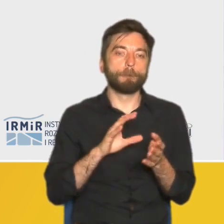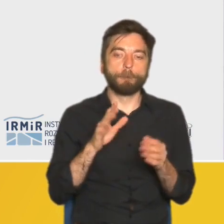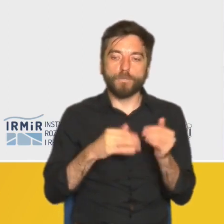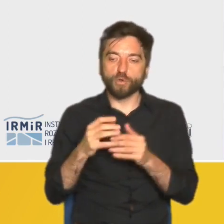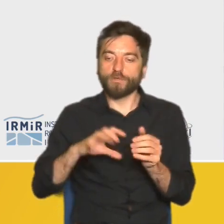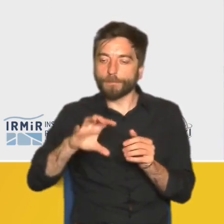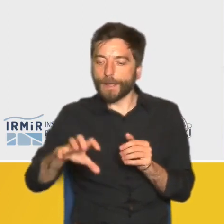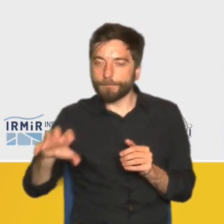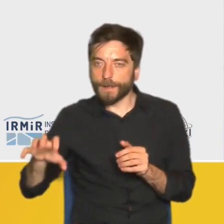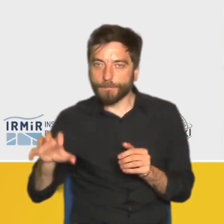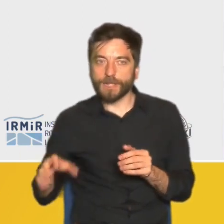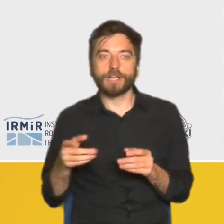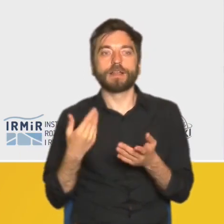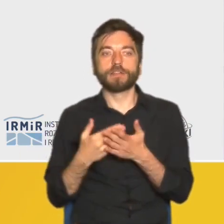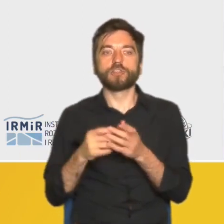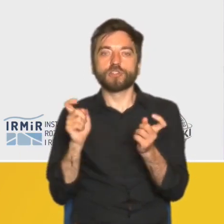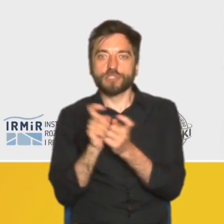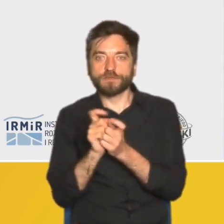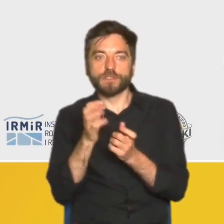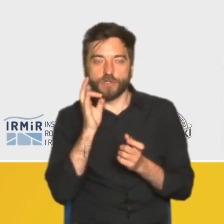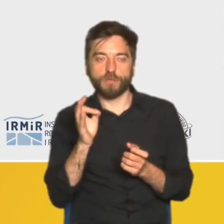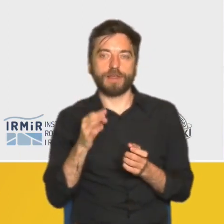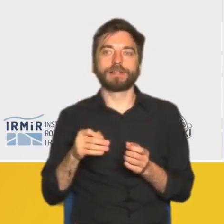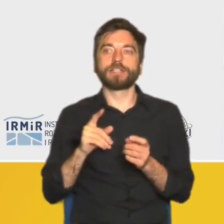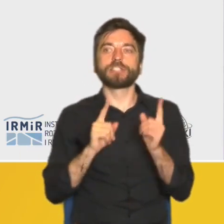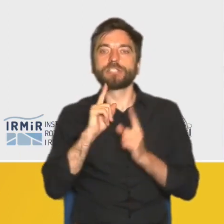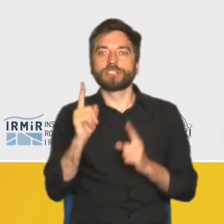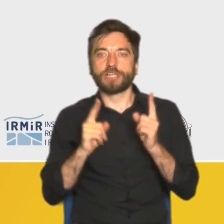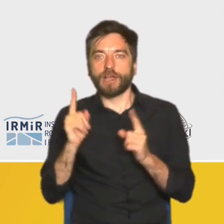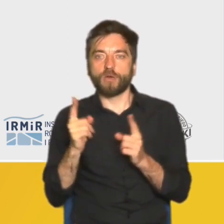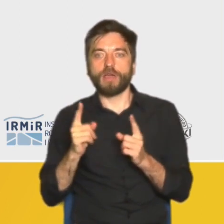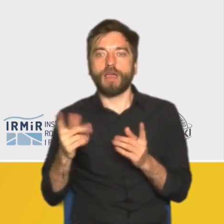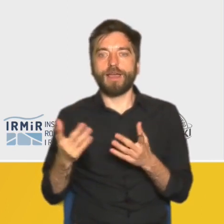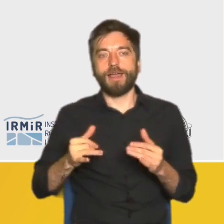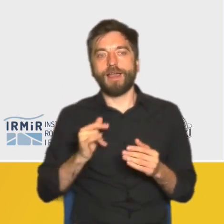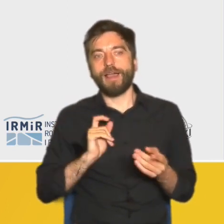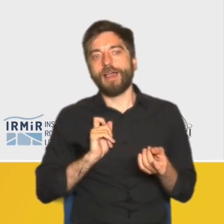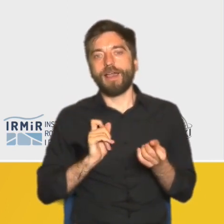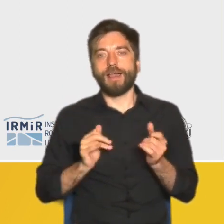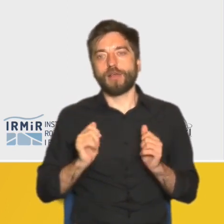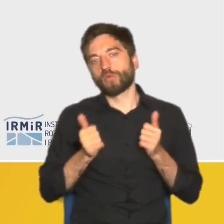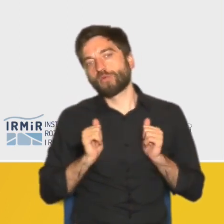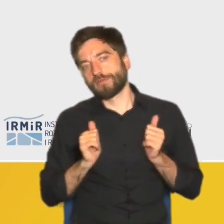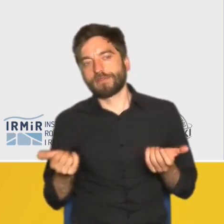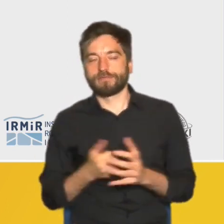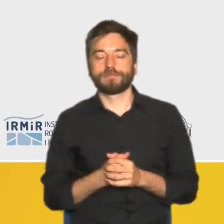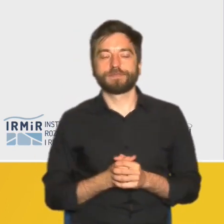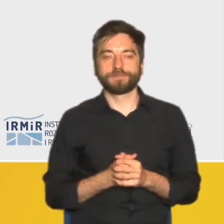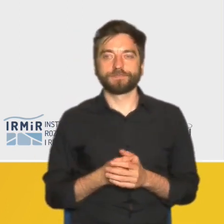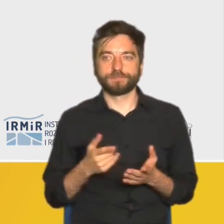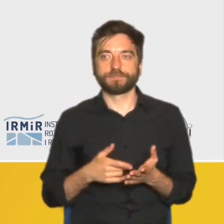dobrego sąsiedztwa, czy powstał najpierw pierwszy dom na działce rekreacyjnej, a potem już kolejny, kolejny, który był taką